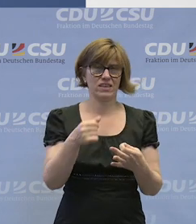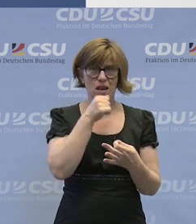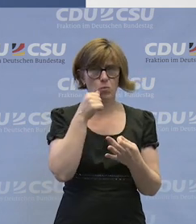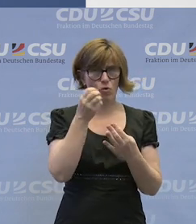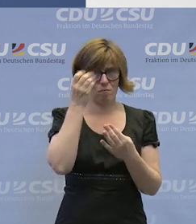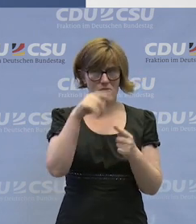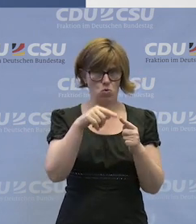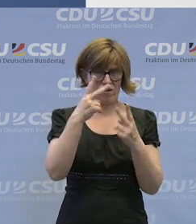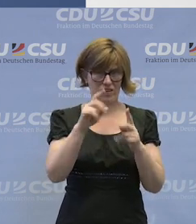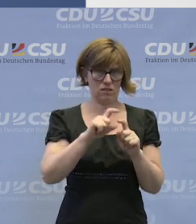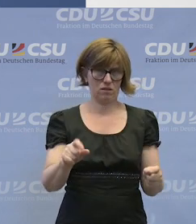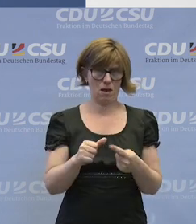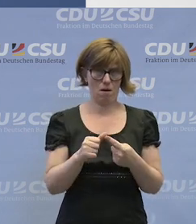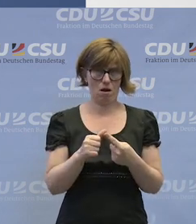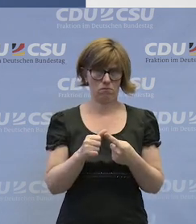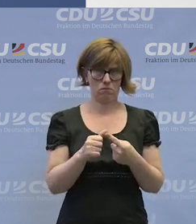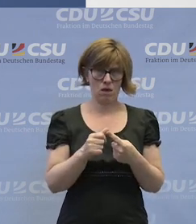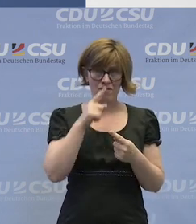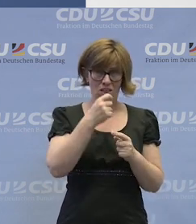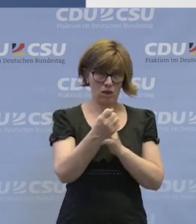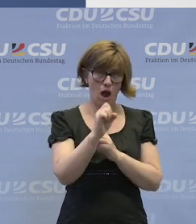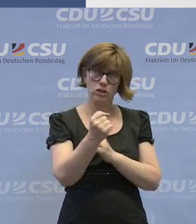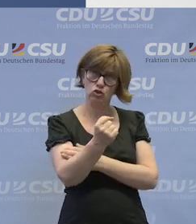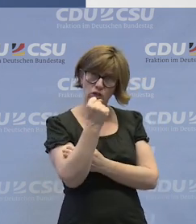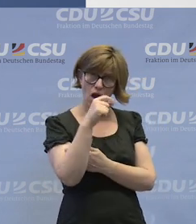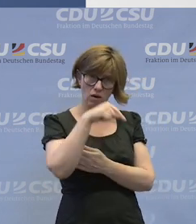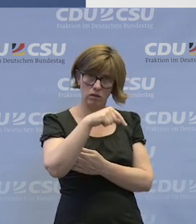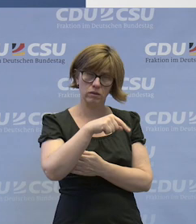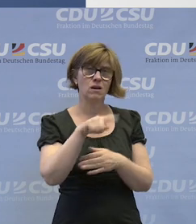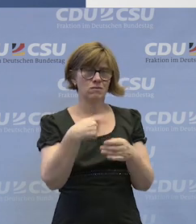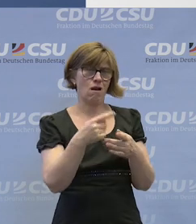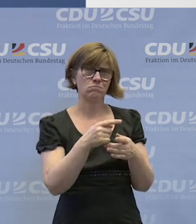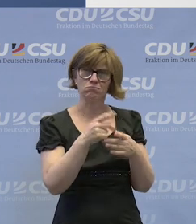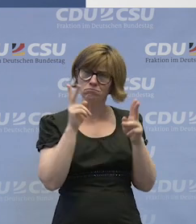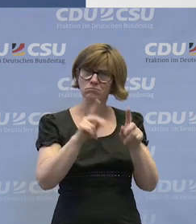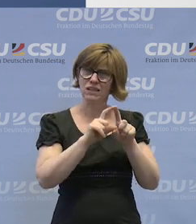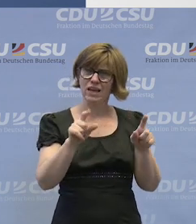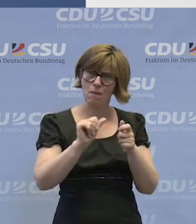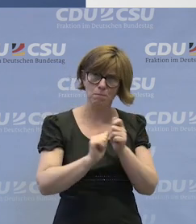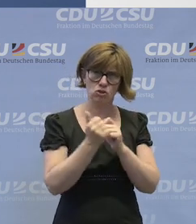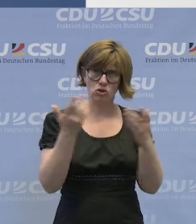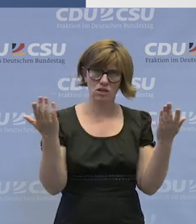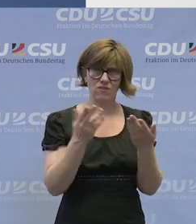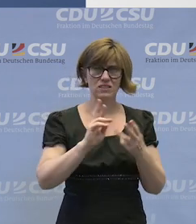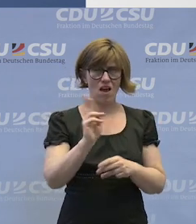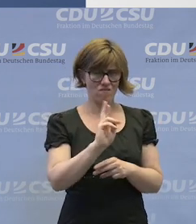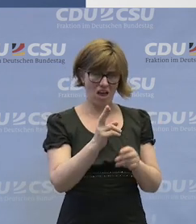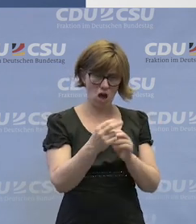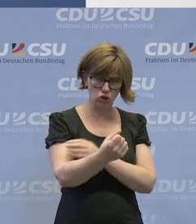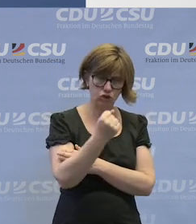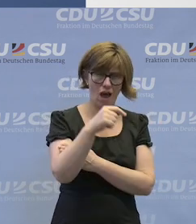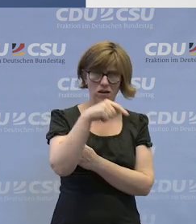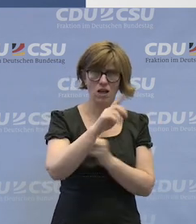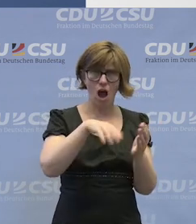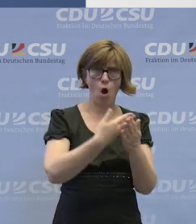beruflichen Bildung ist ganz wichtig und wenn wir die stärken wollen, dann geht es eben in der Tat auch insbesondere darum, diejenigen zu stärken, die